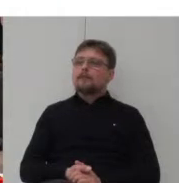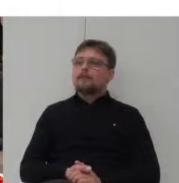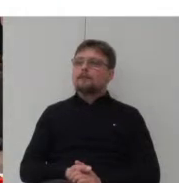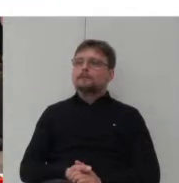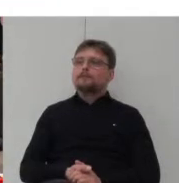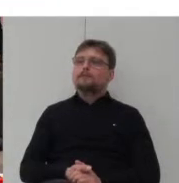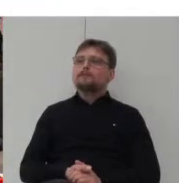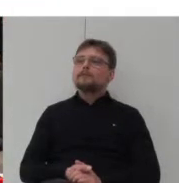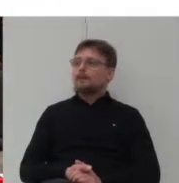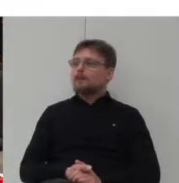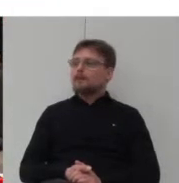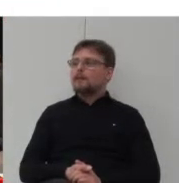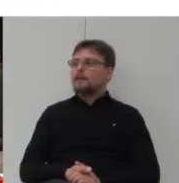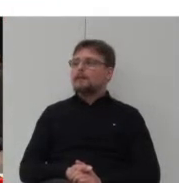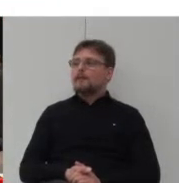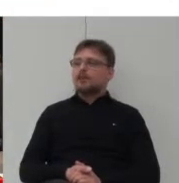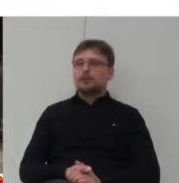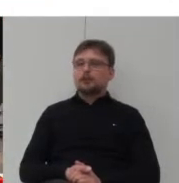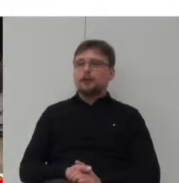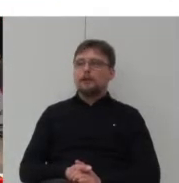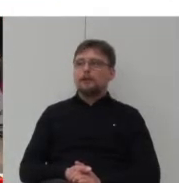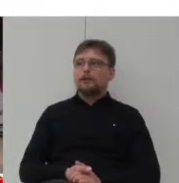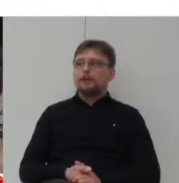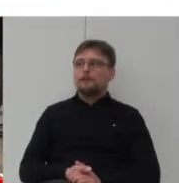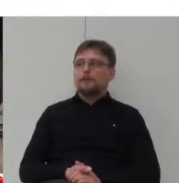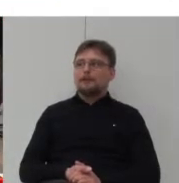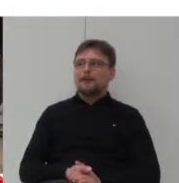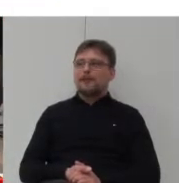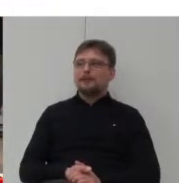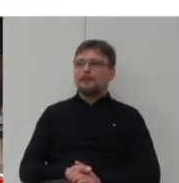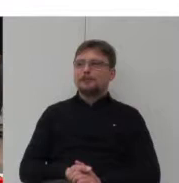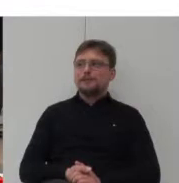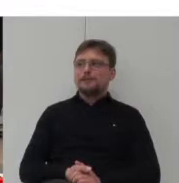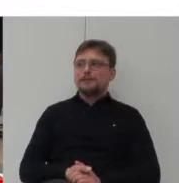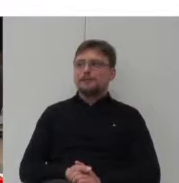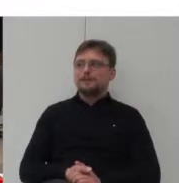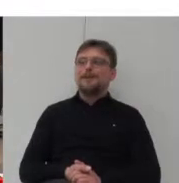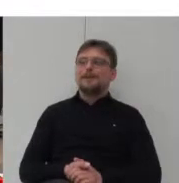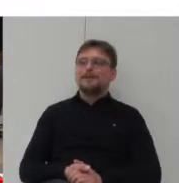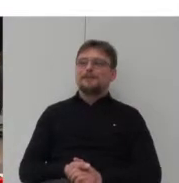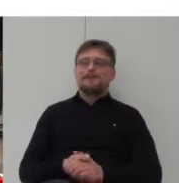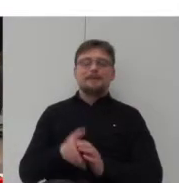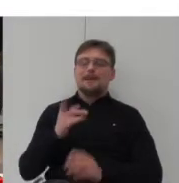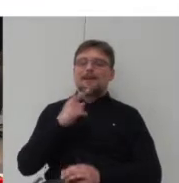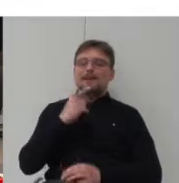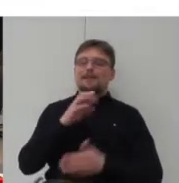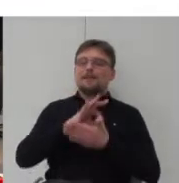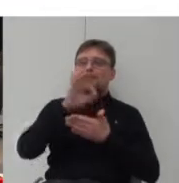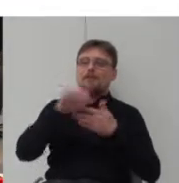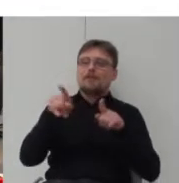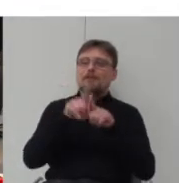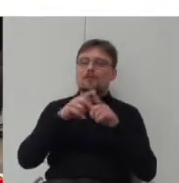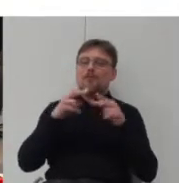Żeby jeszcze lepiej pokazać tą ideę, zaprojektowałem też domy na wynajem, które mieszam